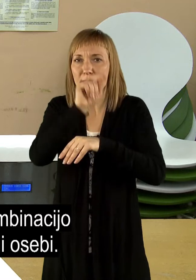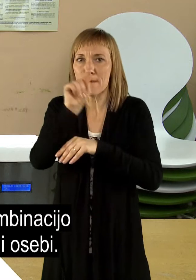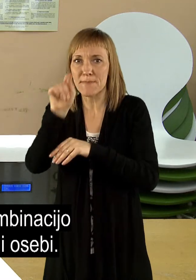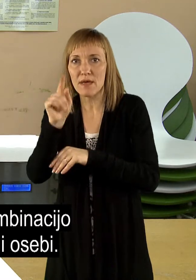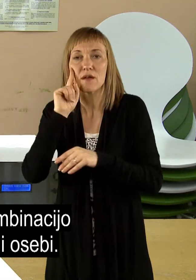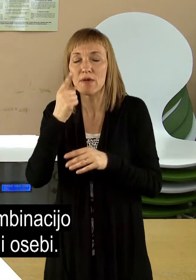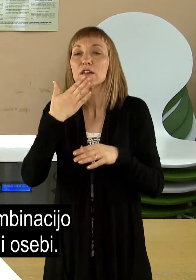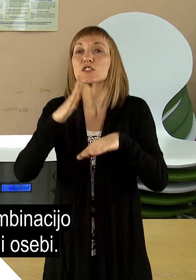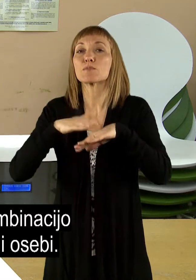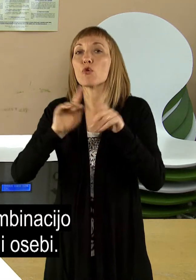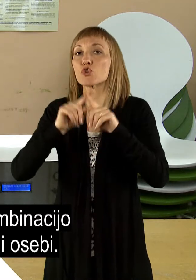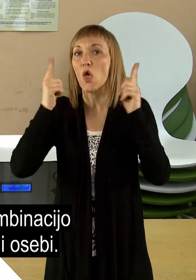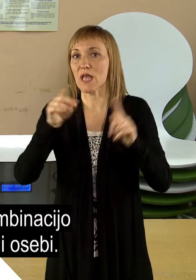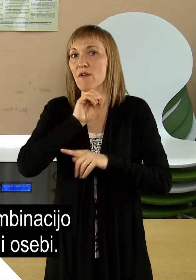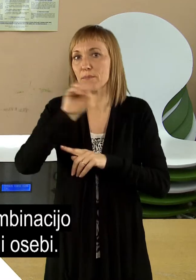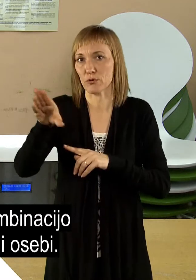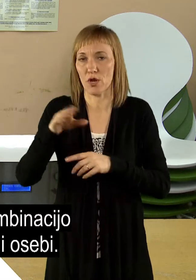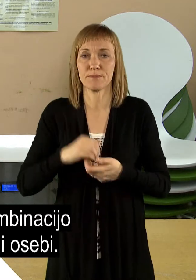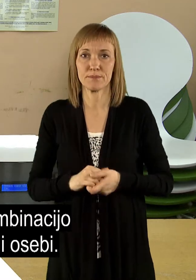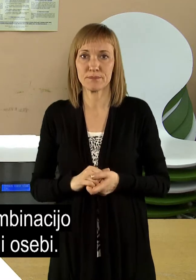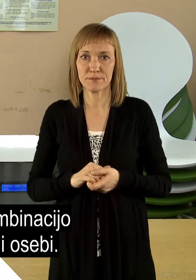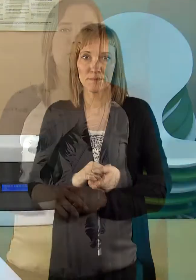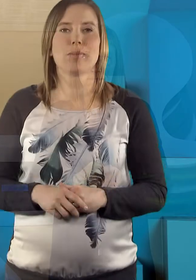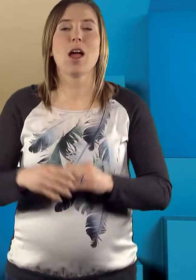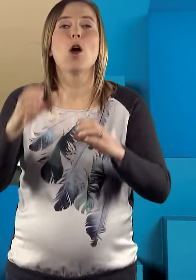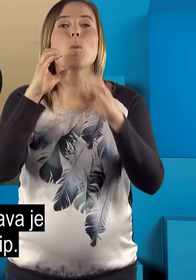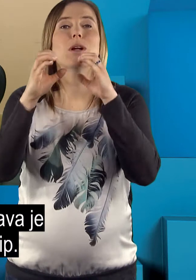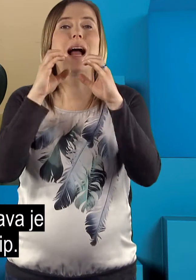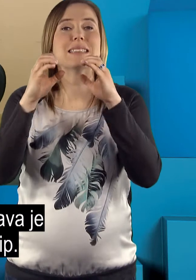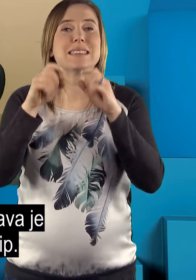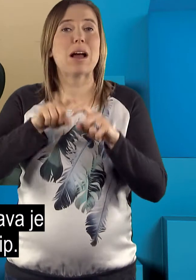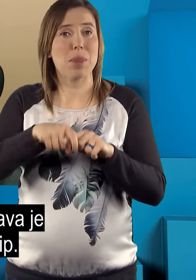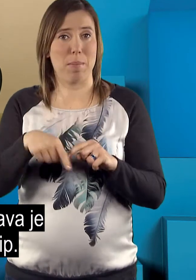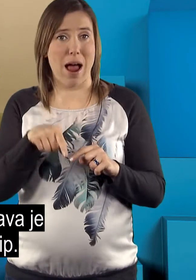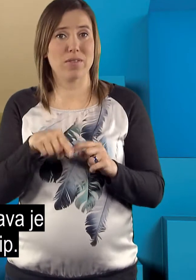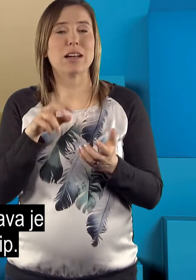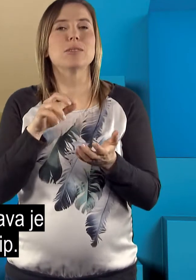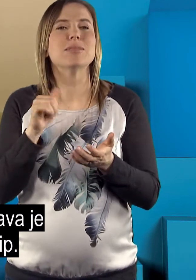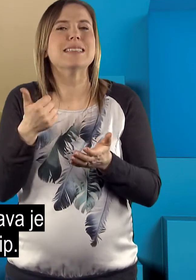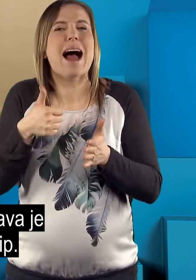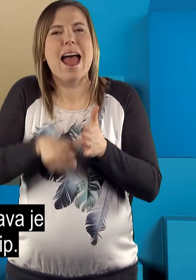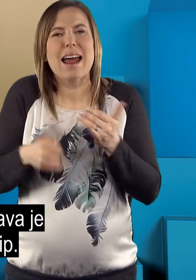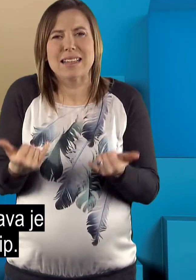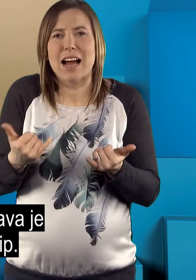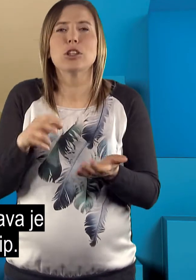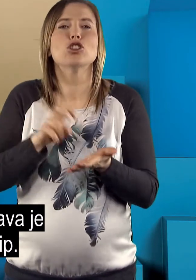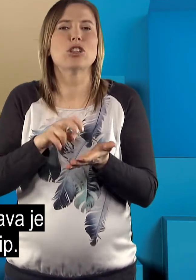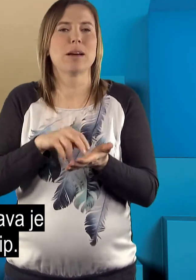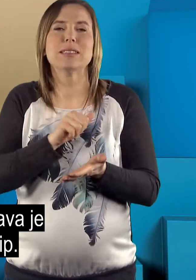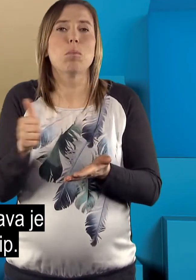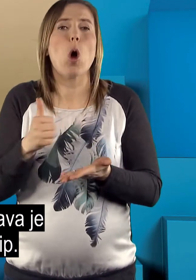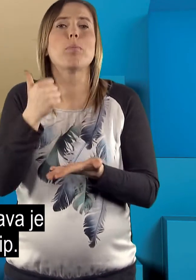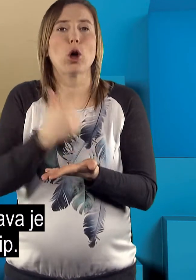pošli SMS določeni osebi. Komunikacijska naprava je zaenkrat še prototip.